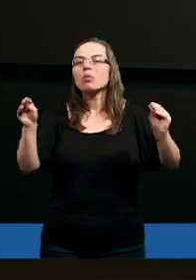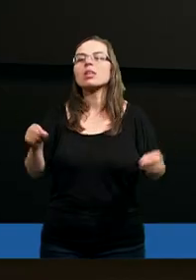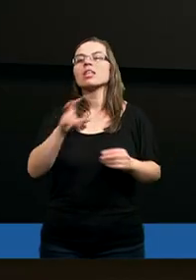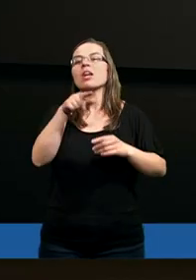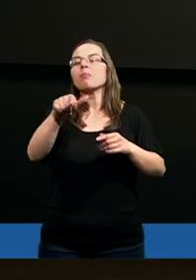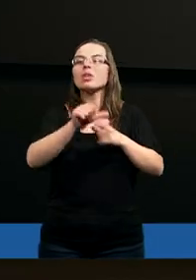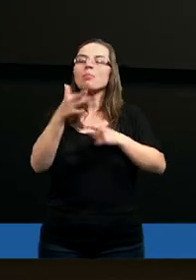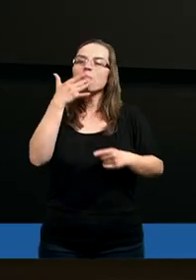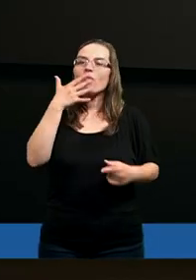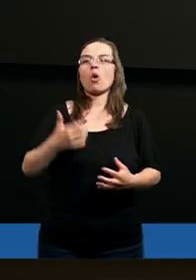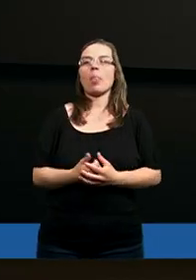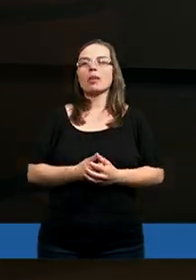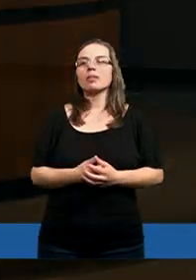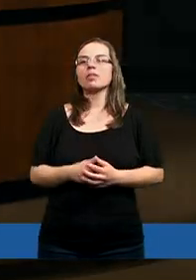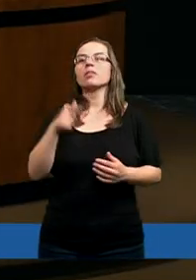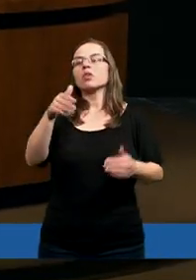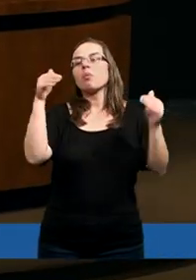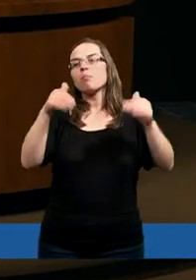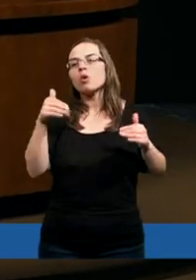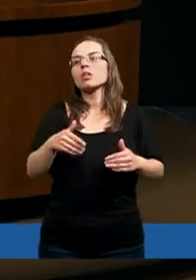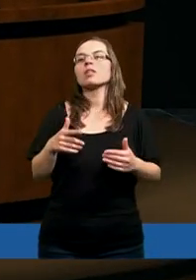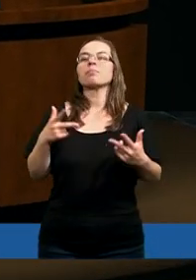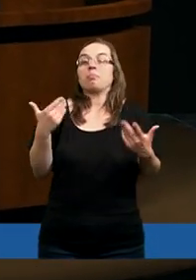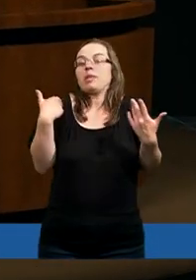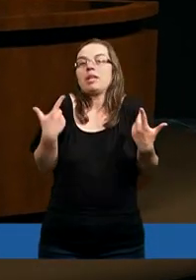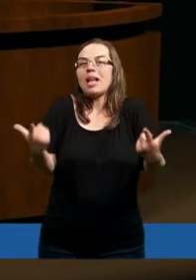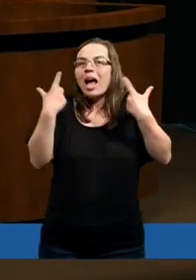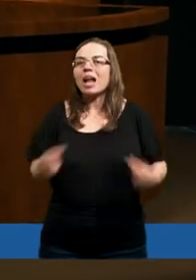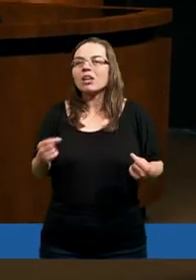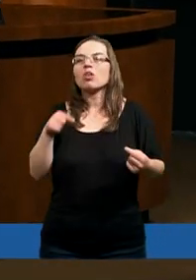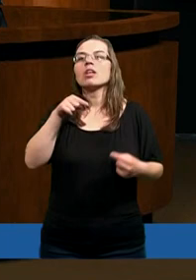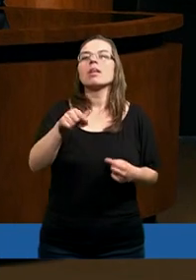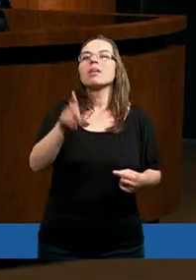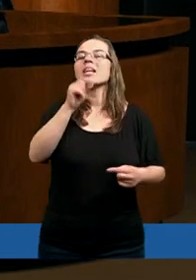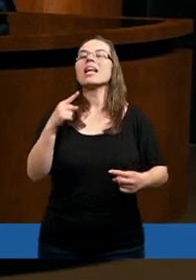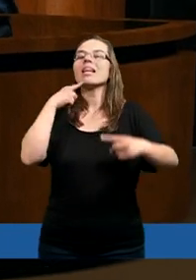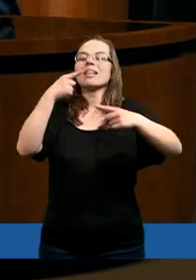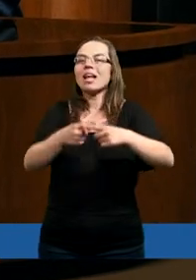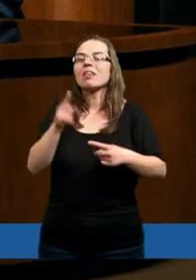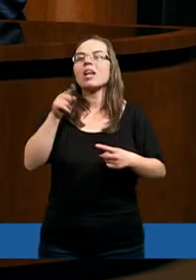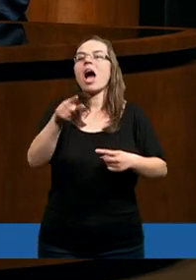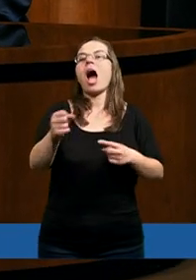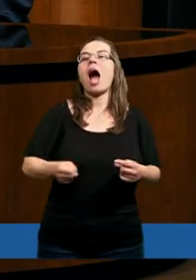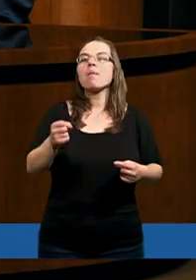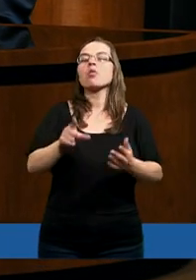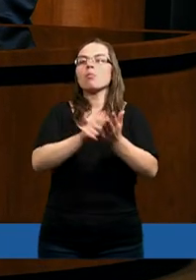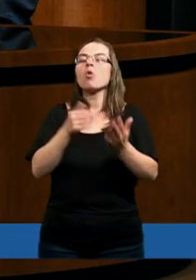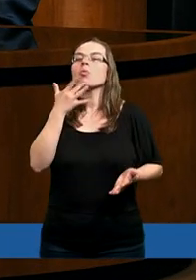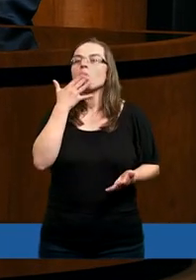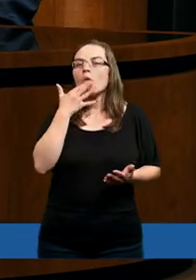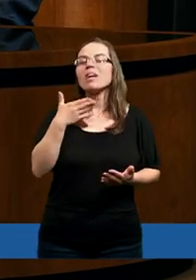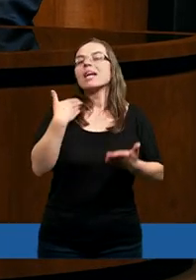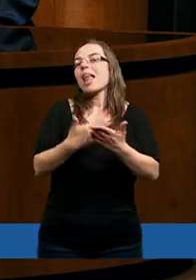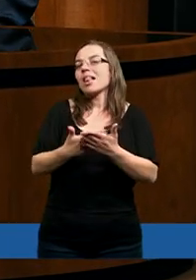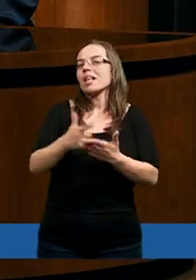tak rzeczywiście mogło być? No możemy być zaskoczeni tym, że tak zdecydowanie apostół Piotr mówi,